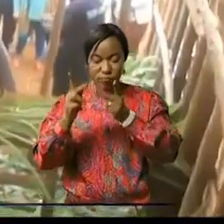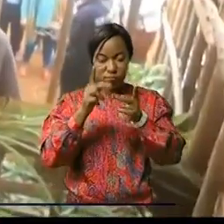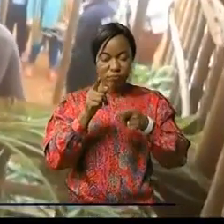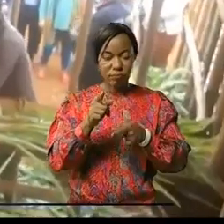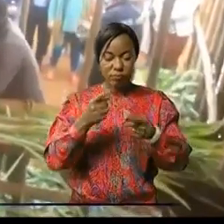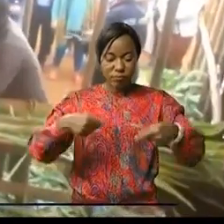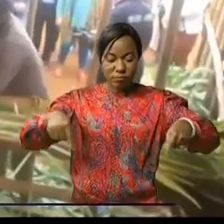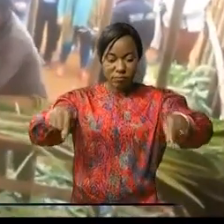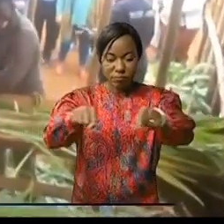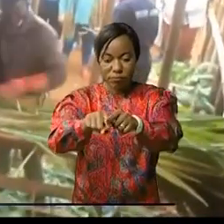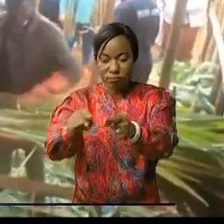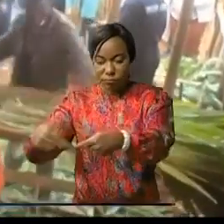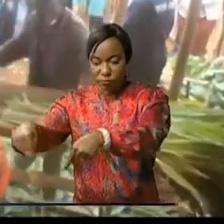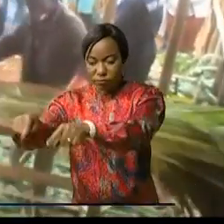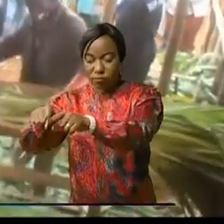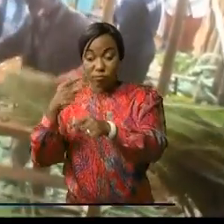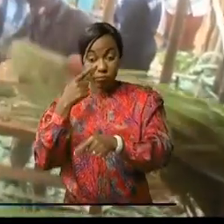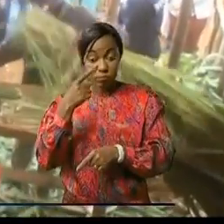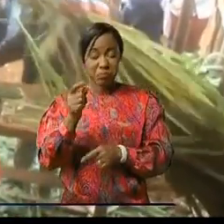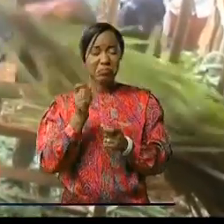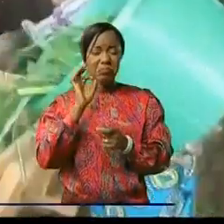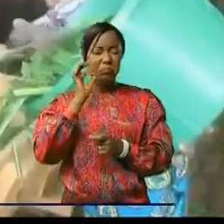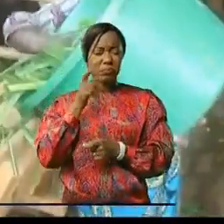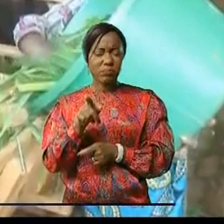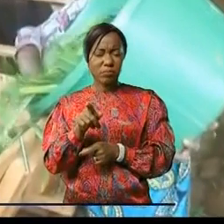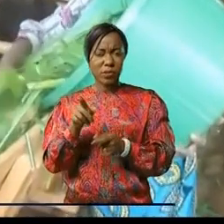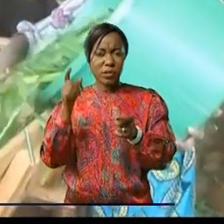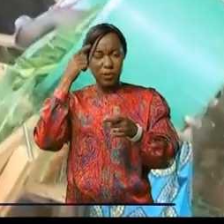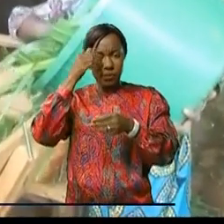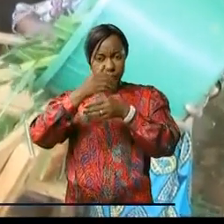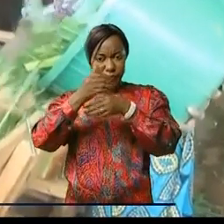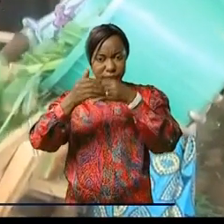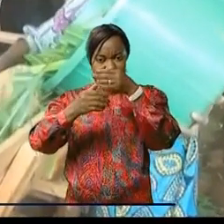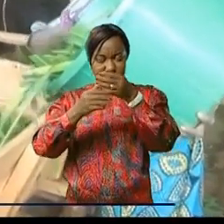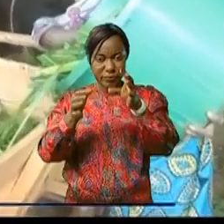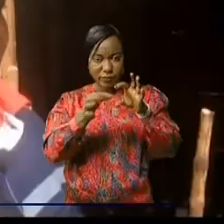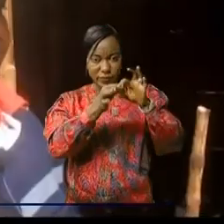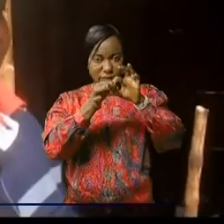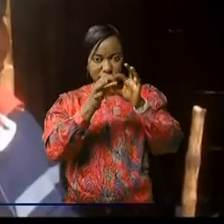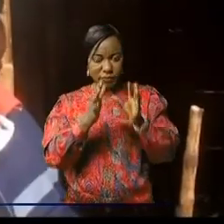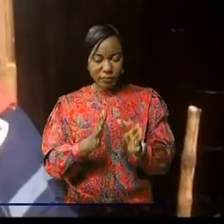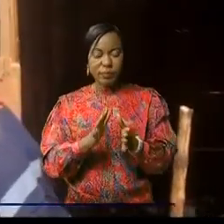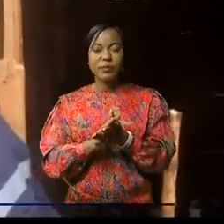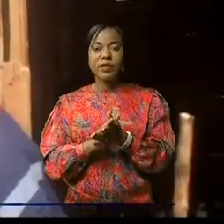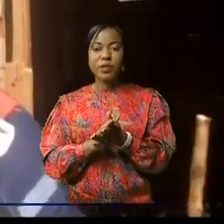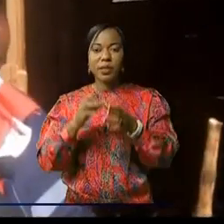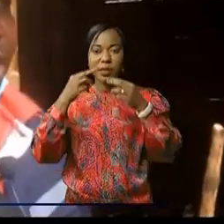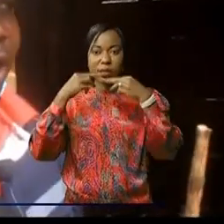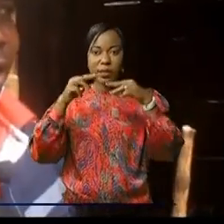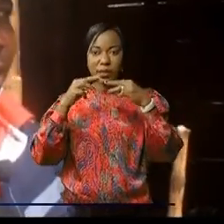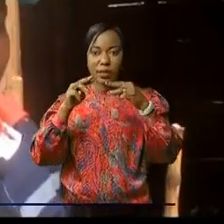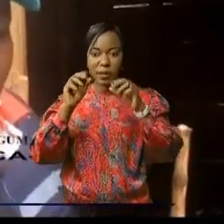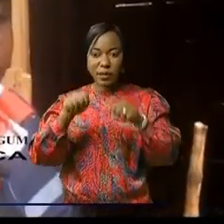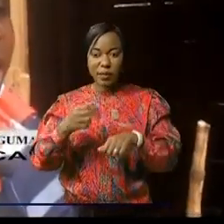à Katana où la délégation a été impressionnée par la réalisation de ce partenaire. Le message que je fais donner, c'est